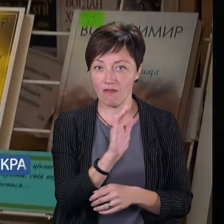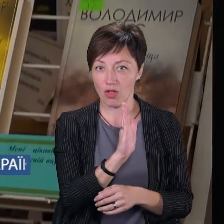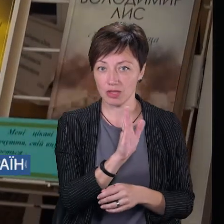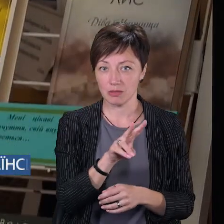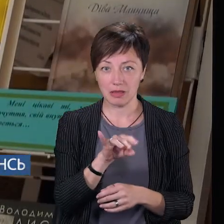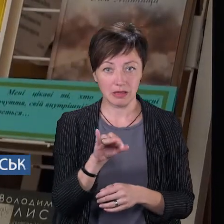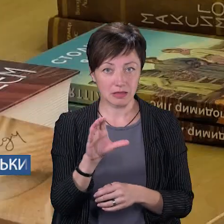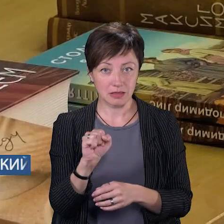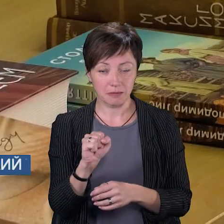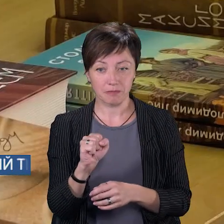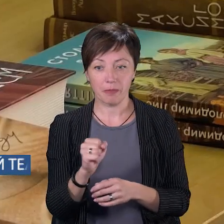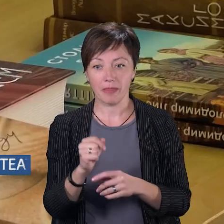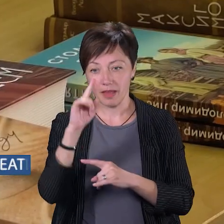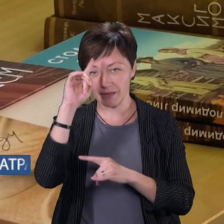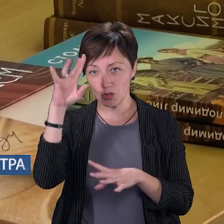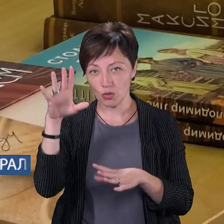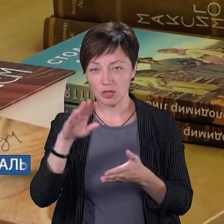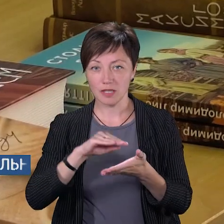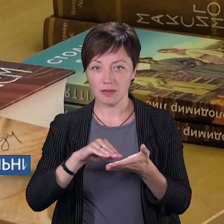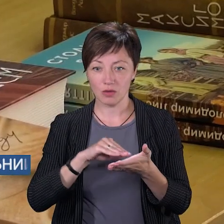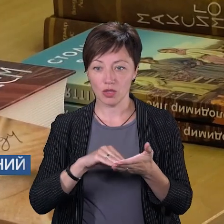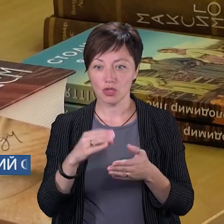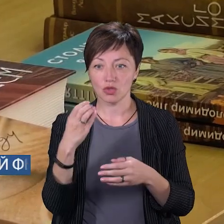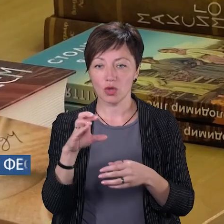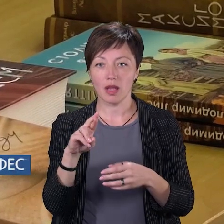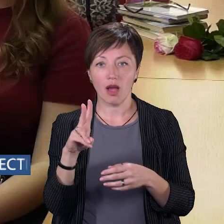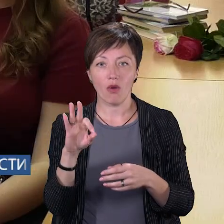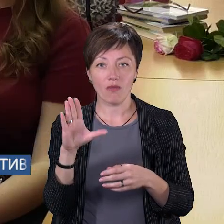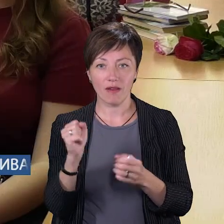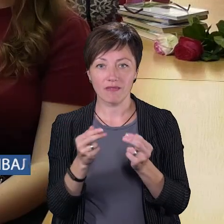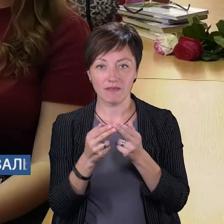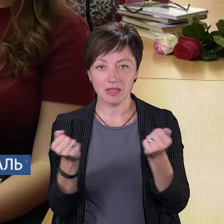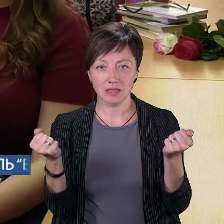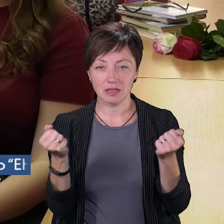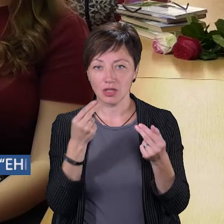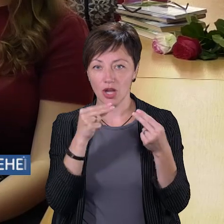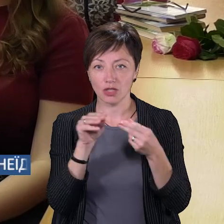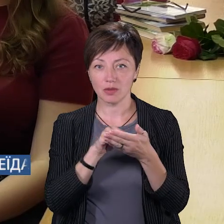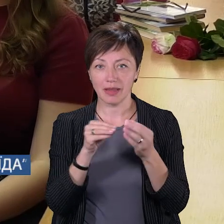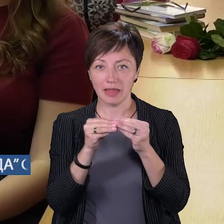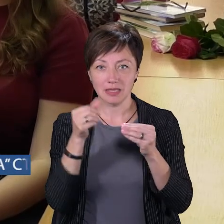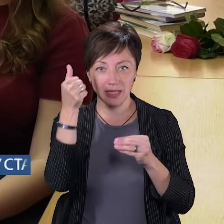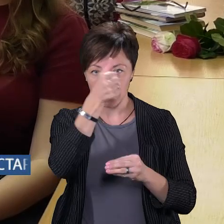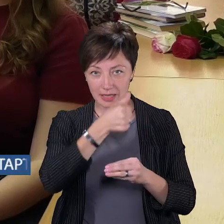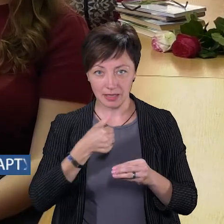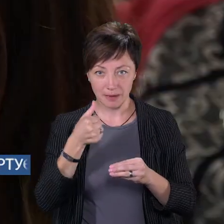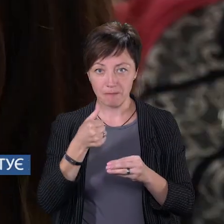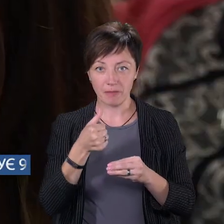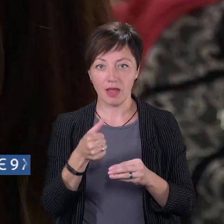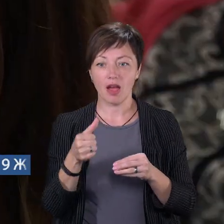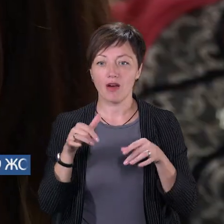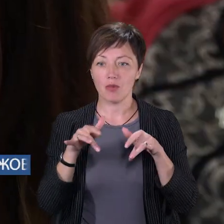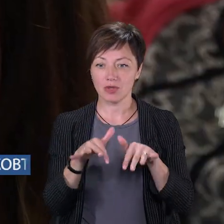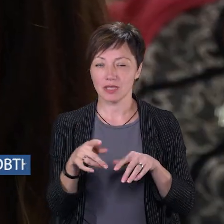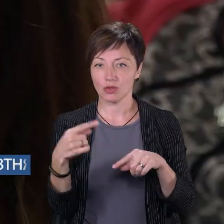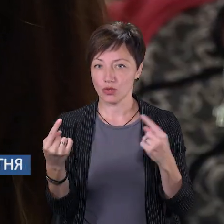«Лиса». Один із найвідоміших його творів століття Якова визнали найкращим романом десятиліття. У творчий процес